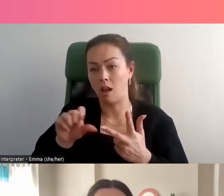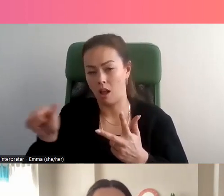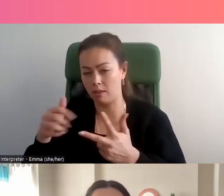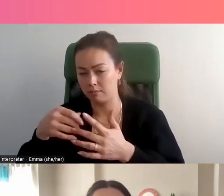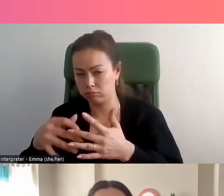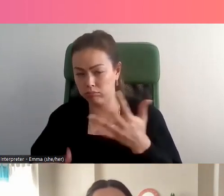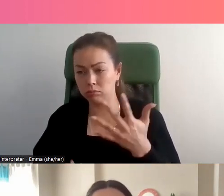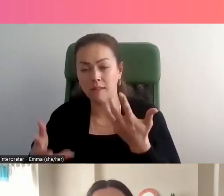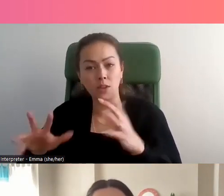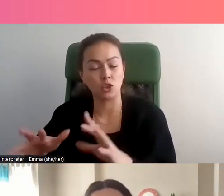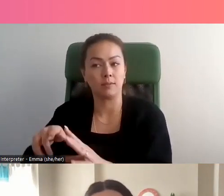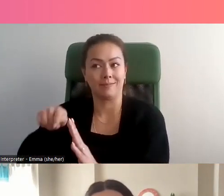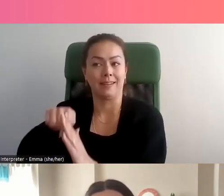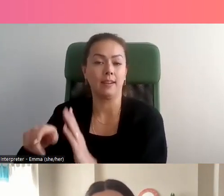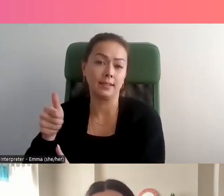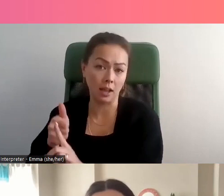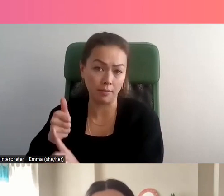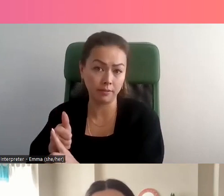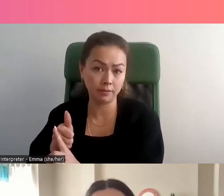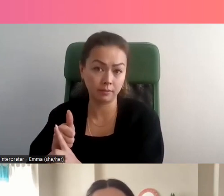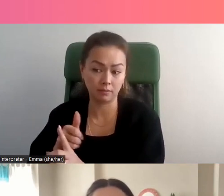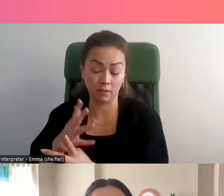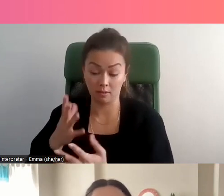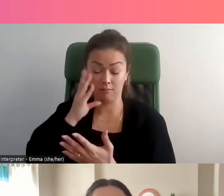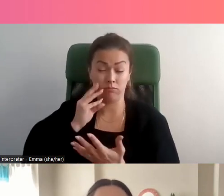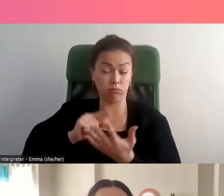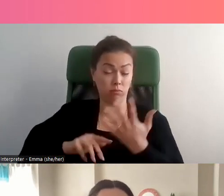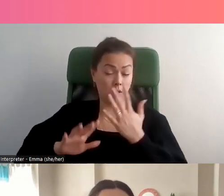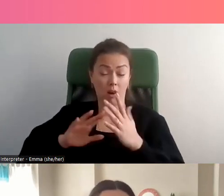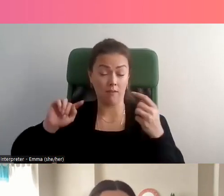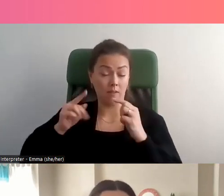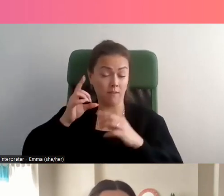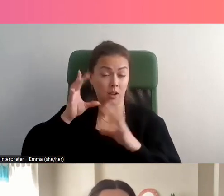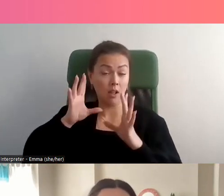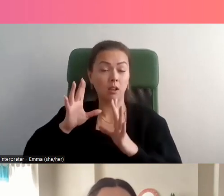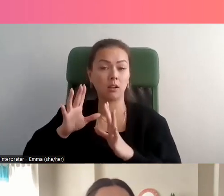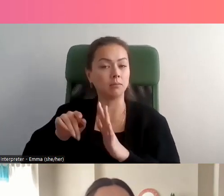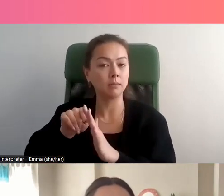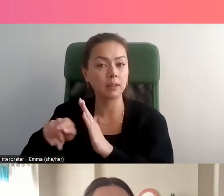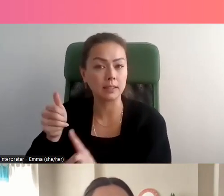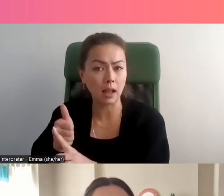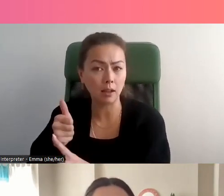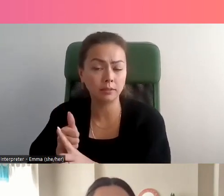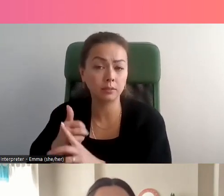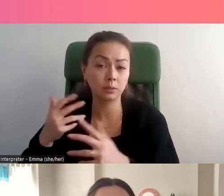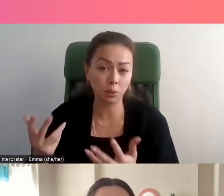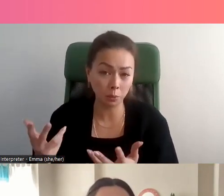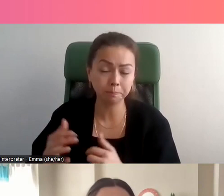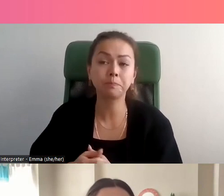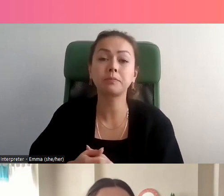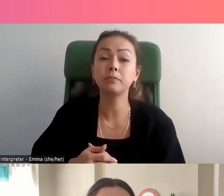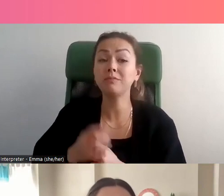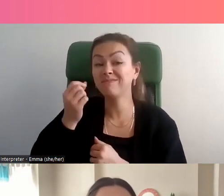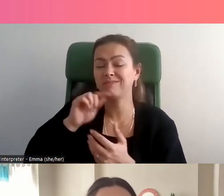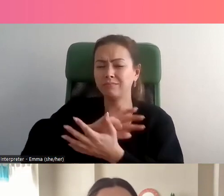constaté que certains jeunes se sont enlevés la vie après avoir subi des violences fondées sur le sexe facilitées par la technologie. Alors, je vous ai fourni beaucoup d